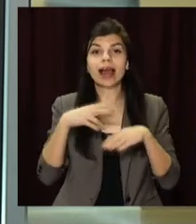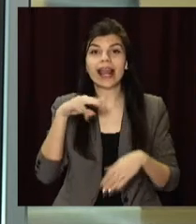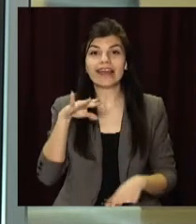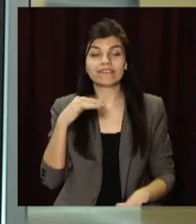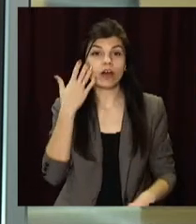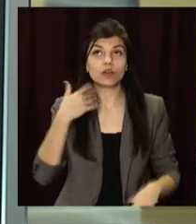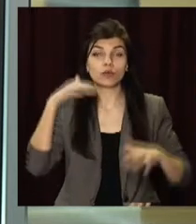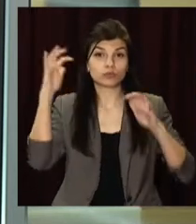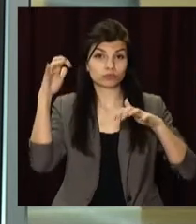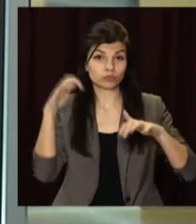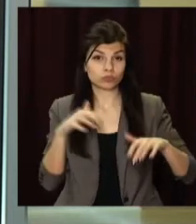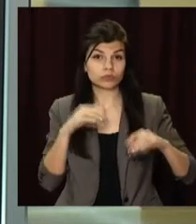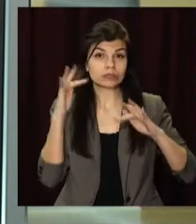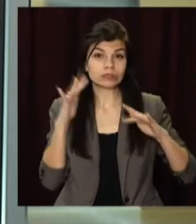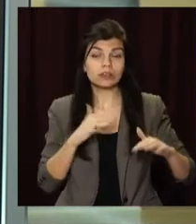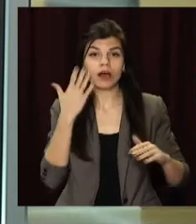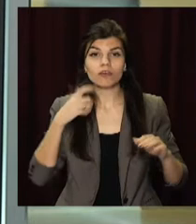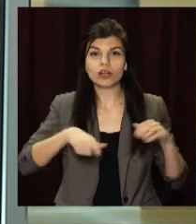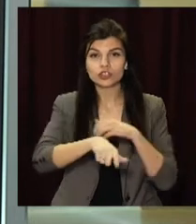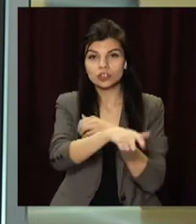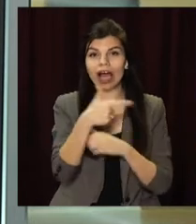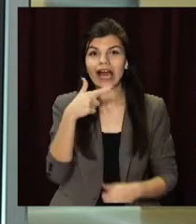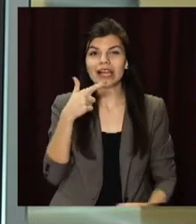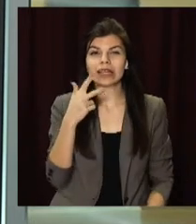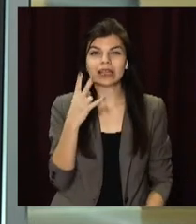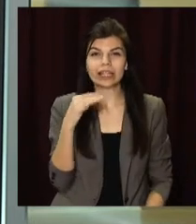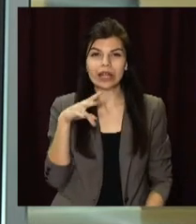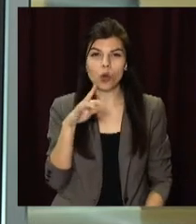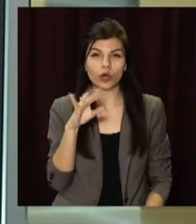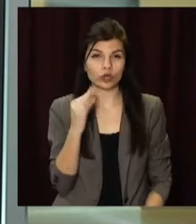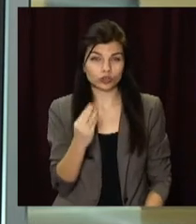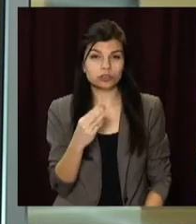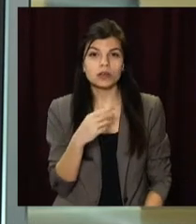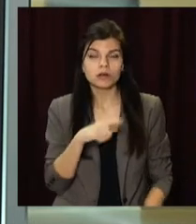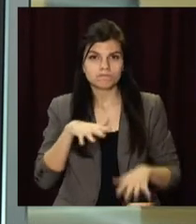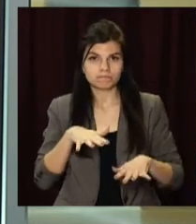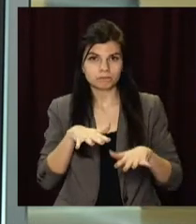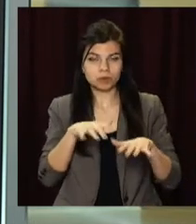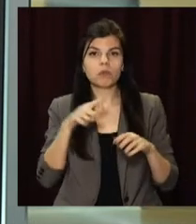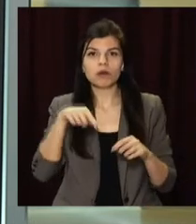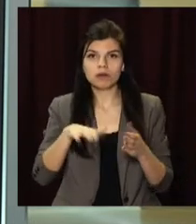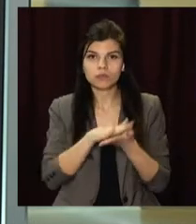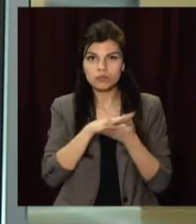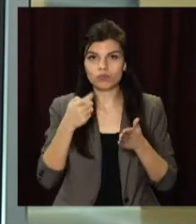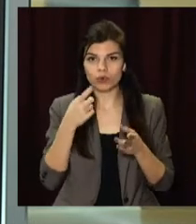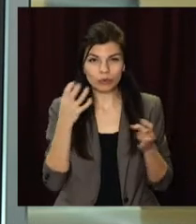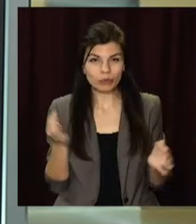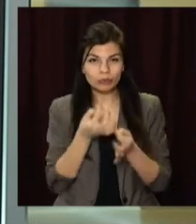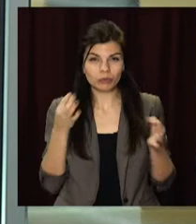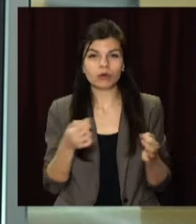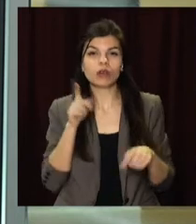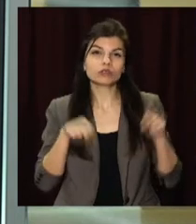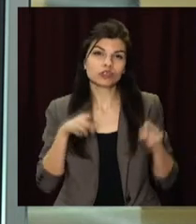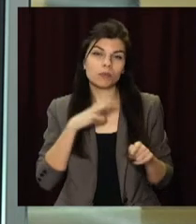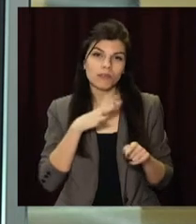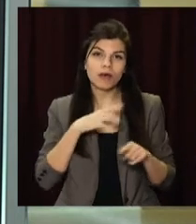період рясних опадів. Всьому виною річка гнилокиш, що виходить з берегів. Місцеві нарікають на неналежне очищення річки від сміття і, як можу, чистять